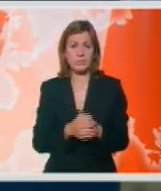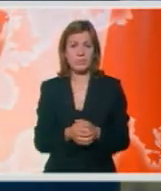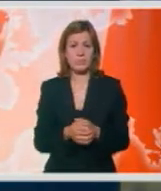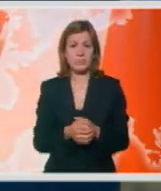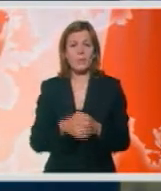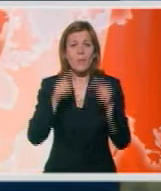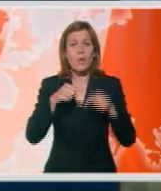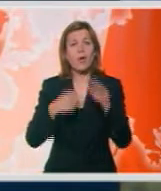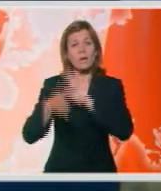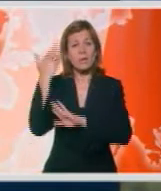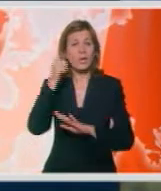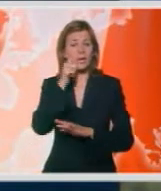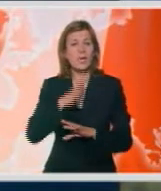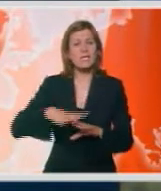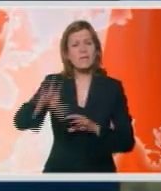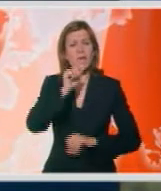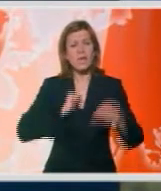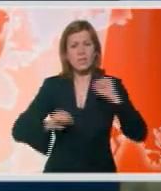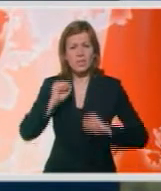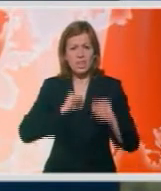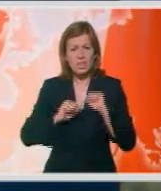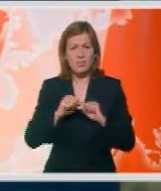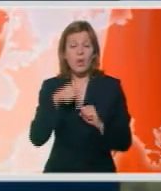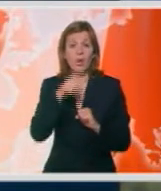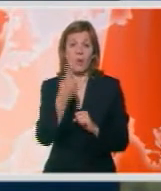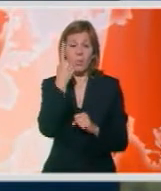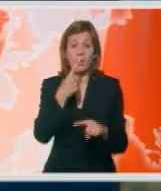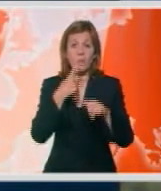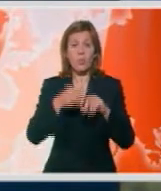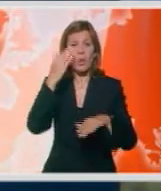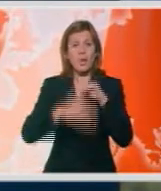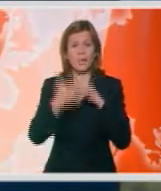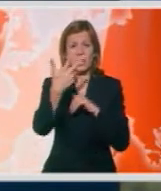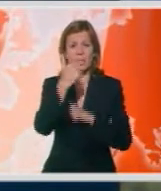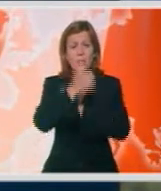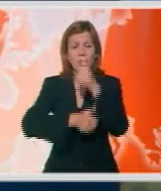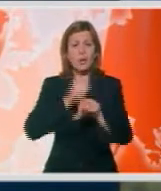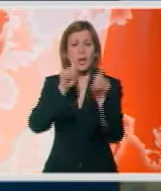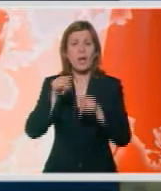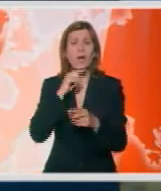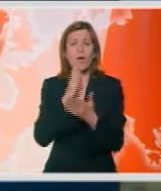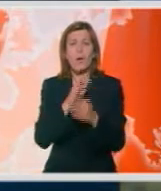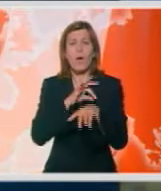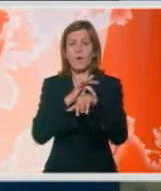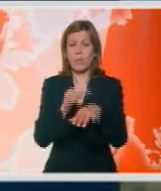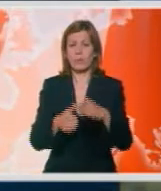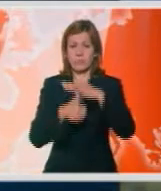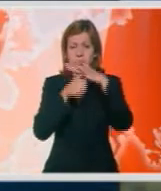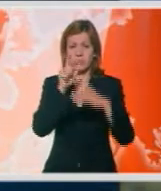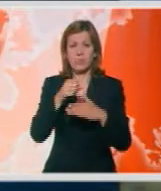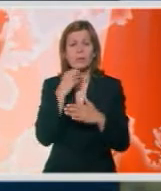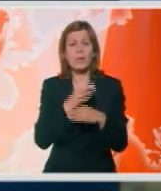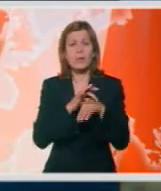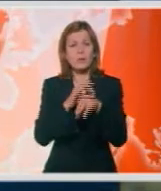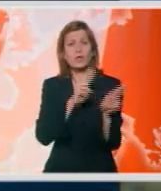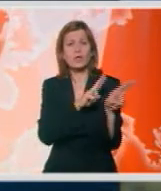Ovo je istorijski dan za sve žrtve crvenih kmera, jer je ovo prvi put u poslednjih 30 godina da je neko koji imao vodeću poziciju u pokratu izveden